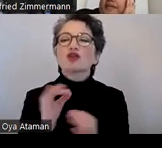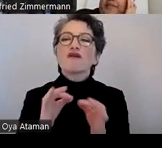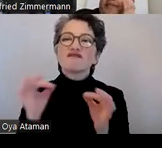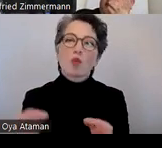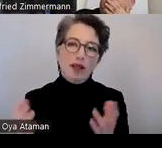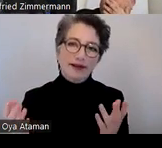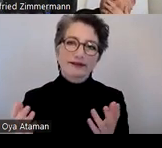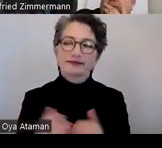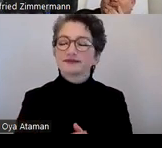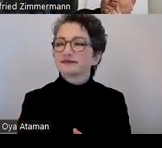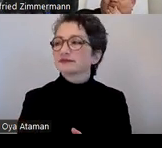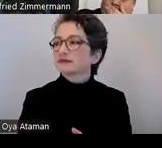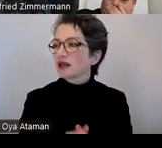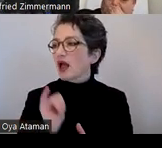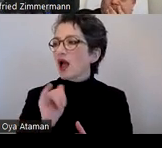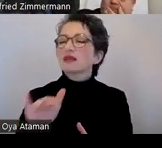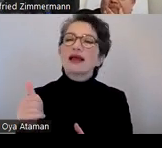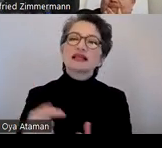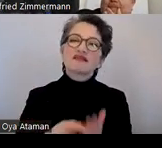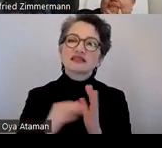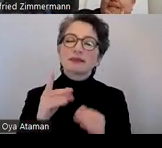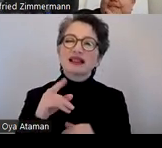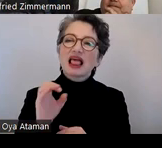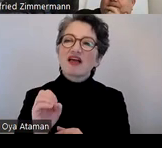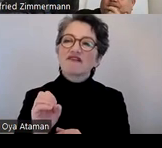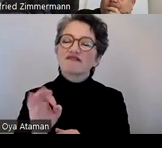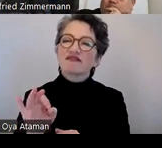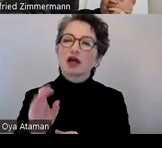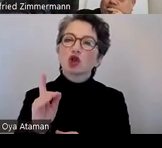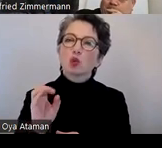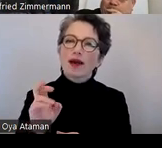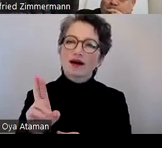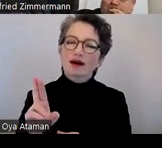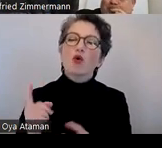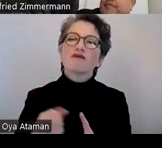Wiener dann gibt es noch einen Hinweis auf den PDF Brewer von CIB